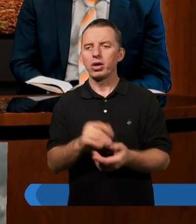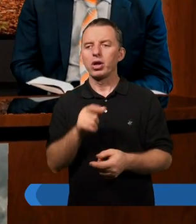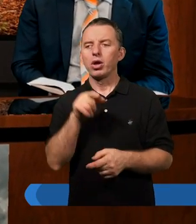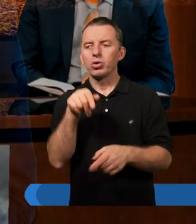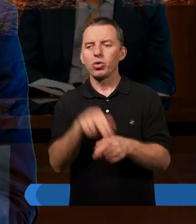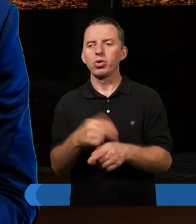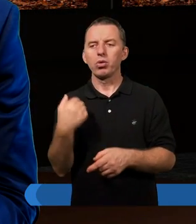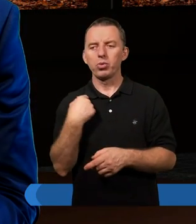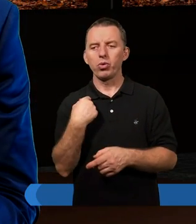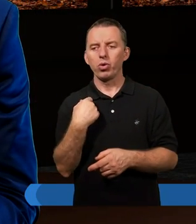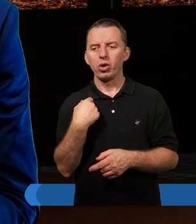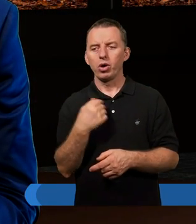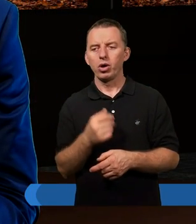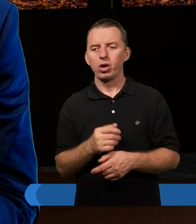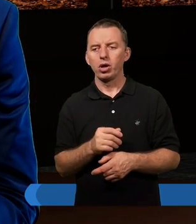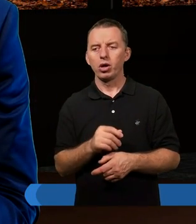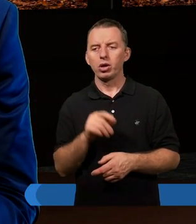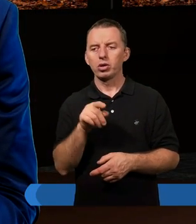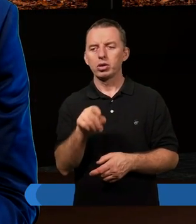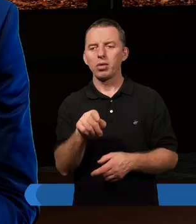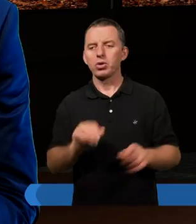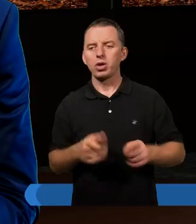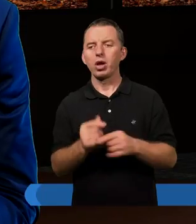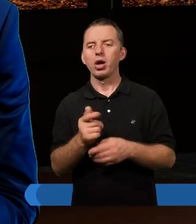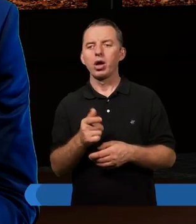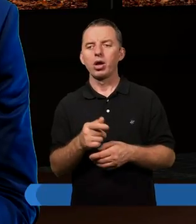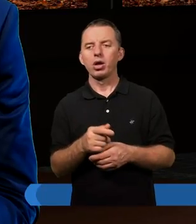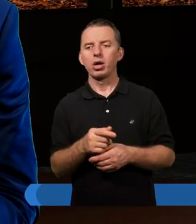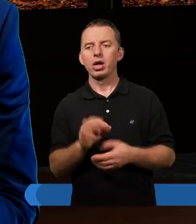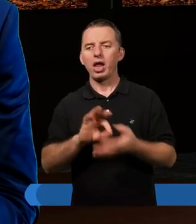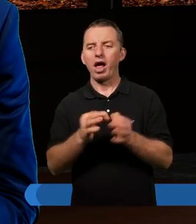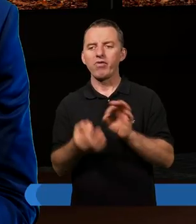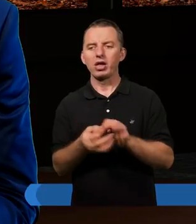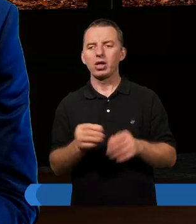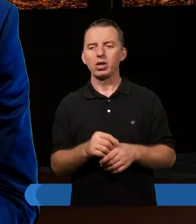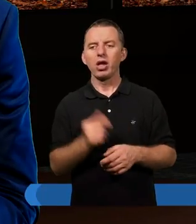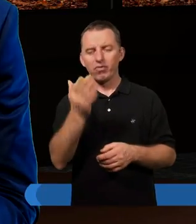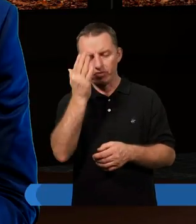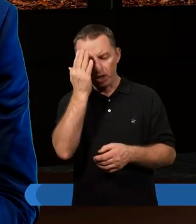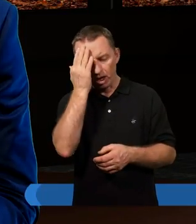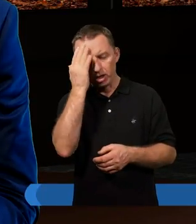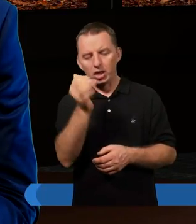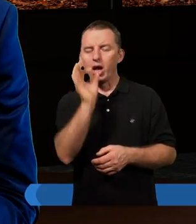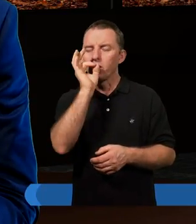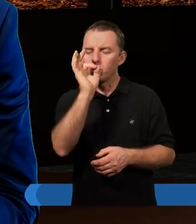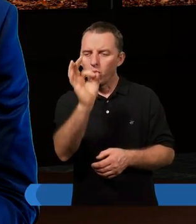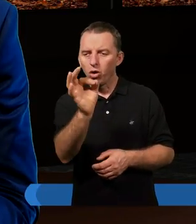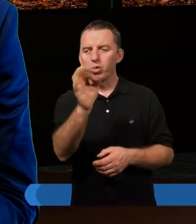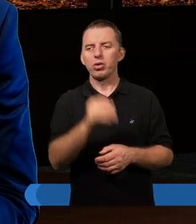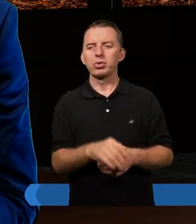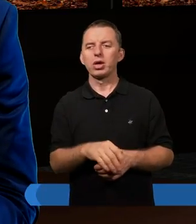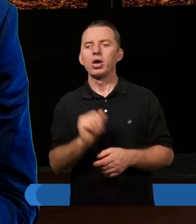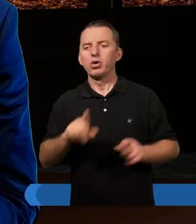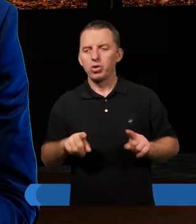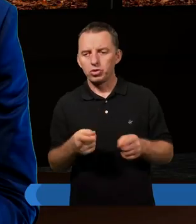szybko się rozproszechniało po tamtym imperium, że apostoł Paweł nawet nie wiedząc tak dobrze, kim właśnie